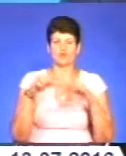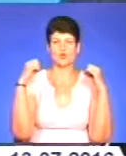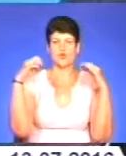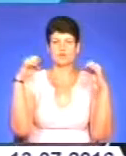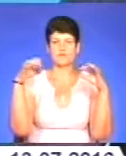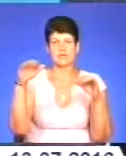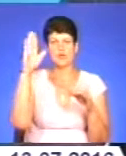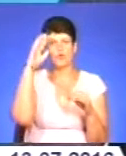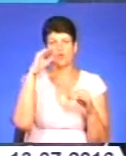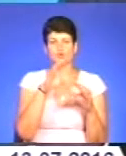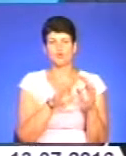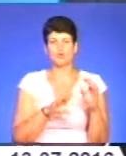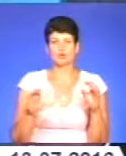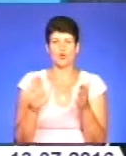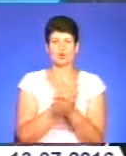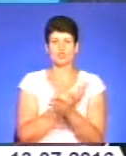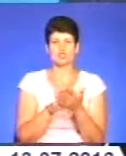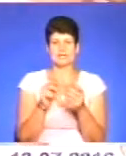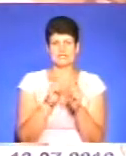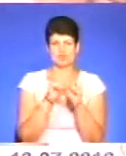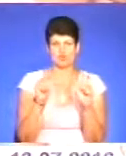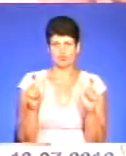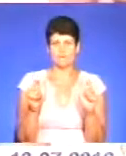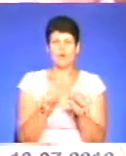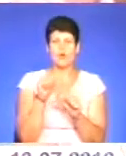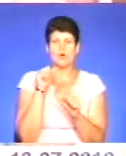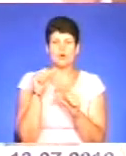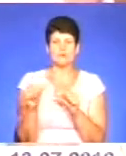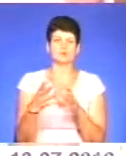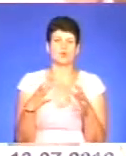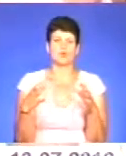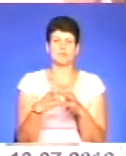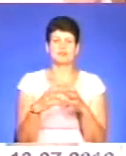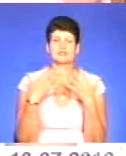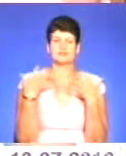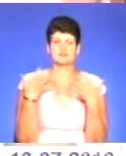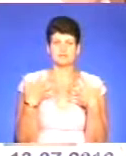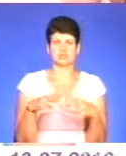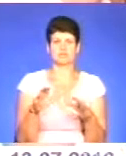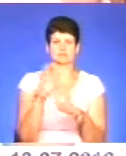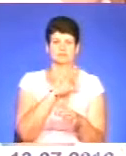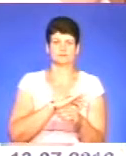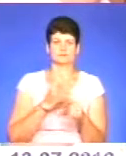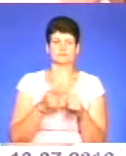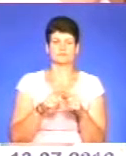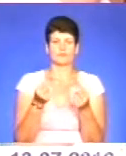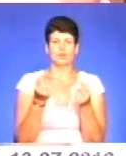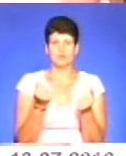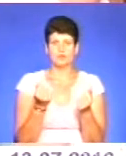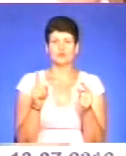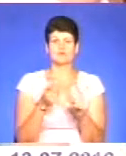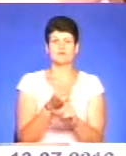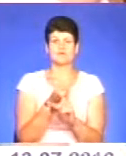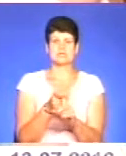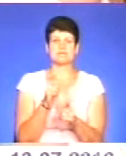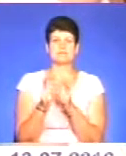водопостачання, очисних споруд. Деякі громади вже приступили до освоєння коштів. Що стосується змін